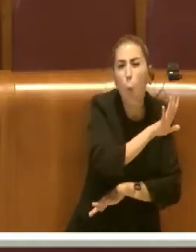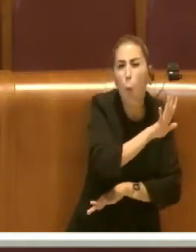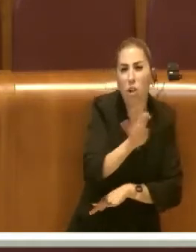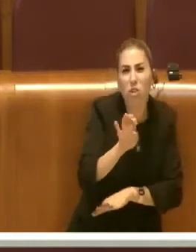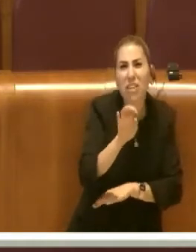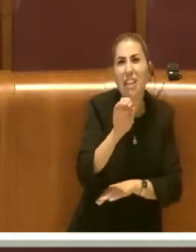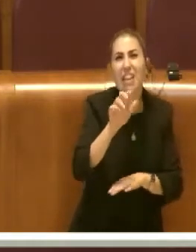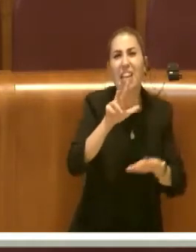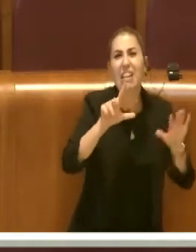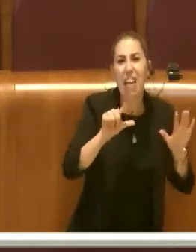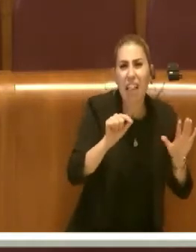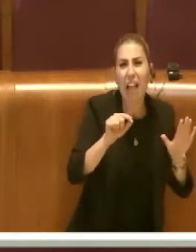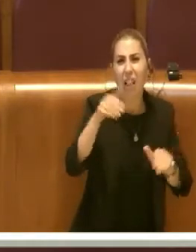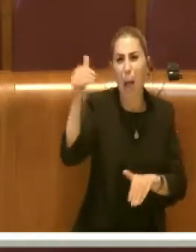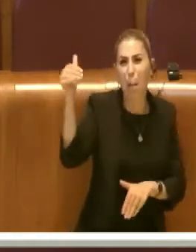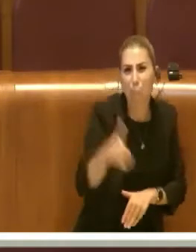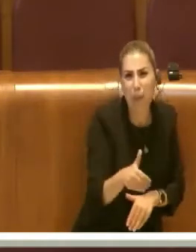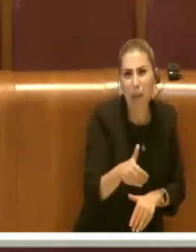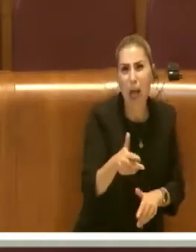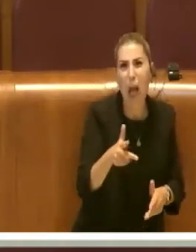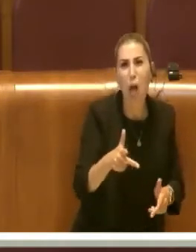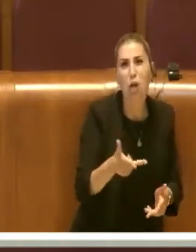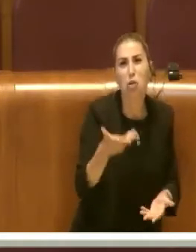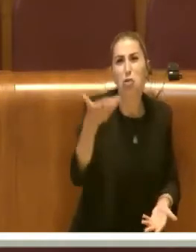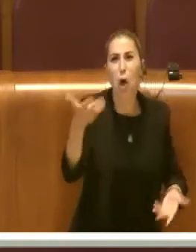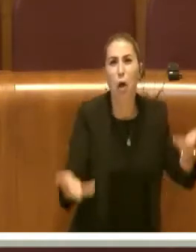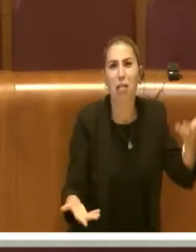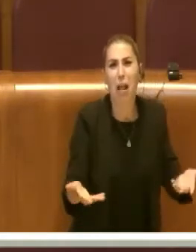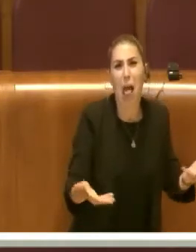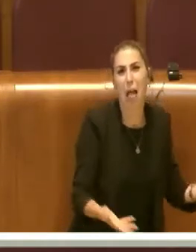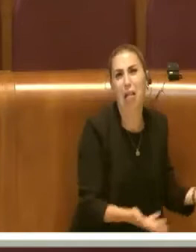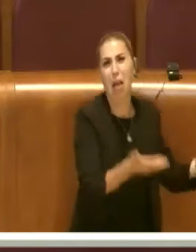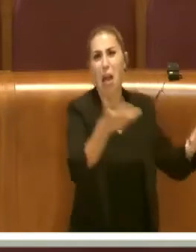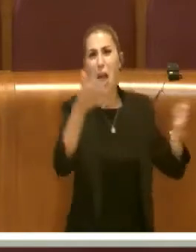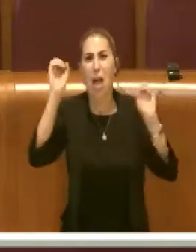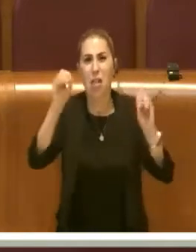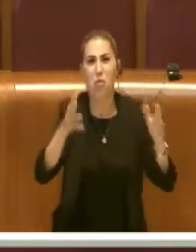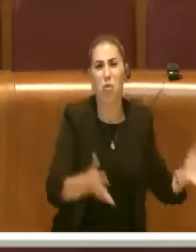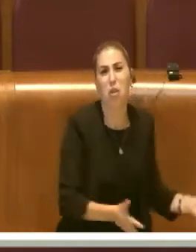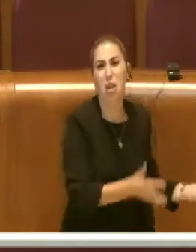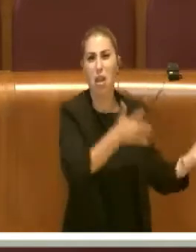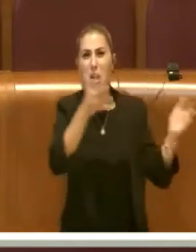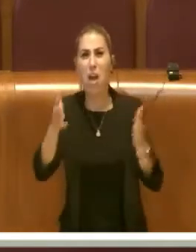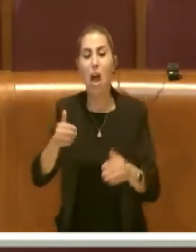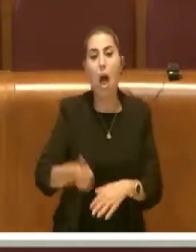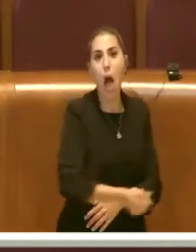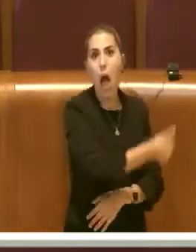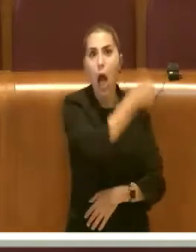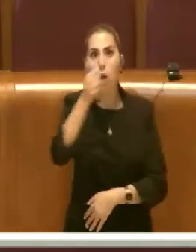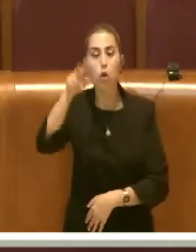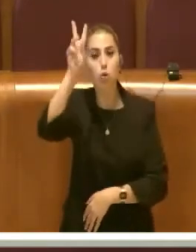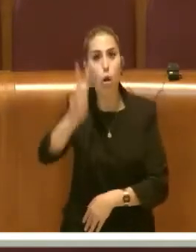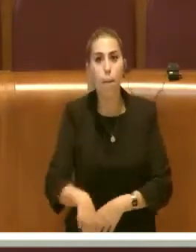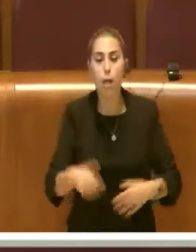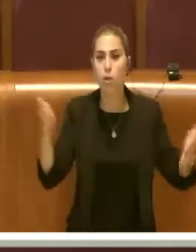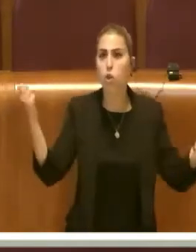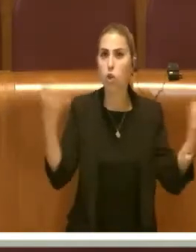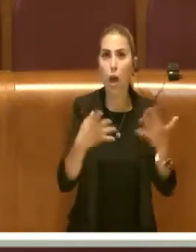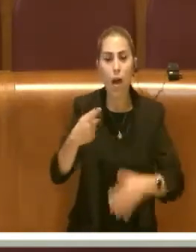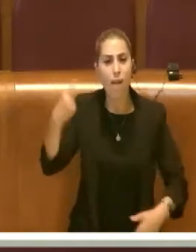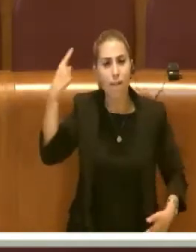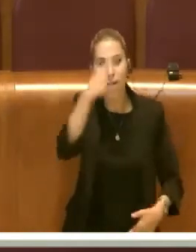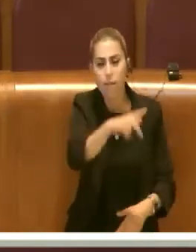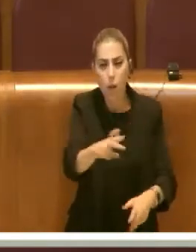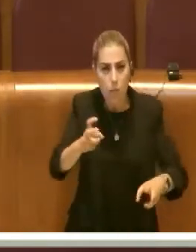.000 tonnellate di rifiuti. Non mi sembra uno scherzo da poco. Infatti l'anno 2019 è stato un anno molto difficile, con grande